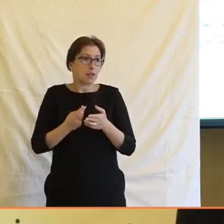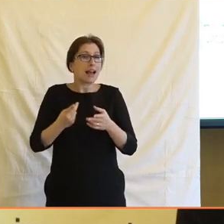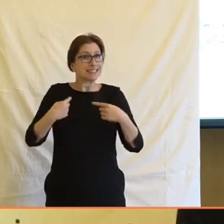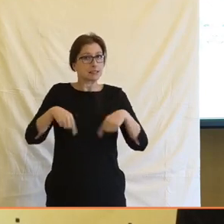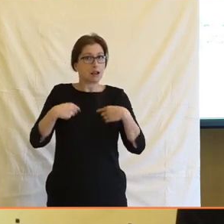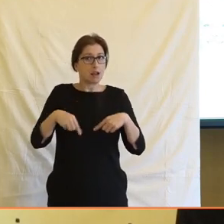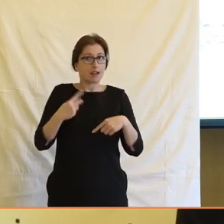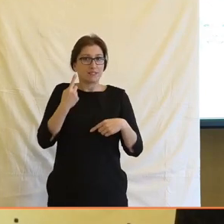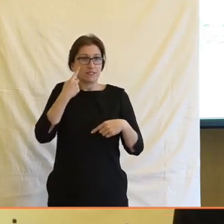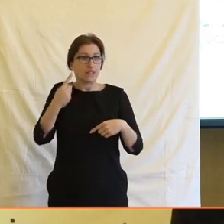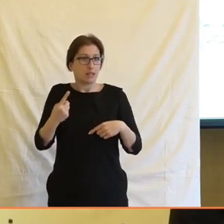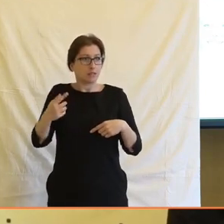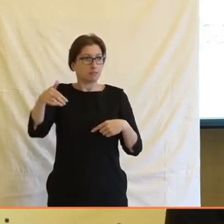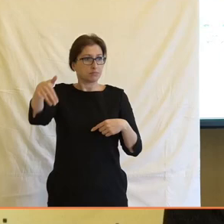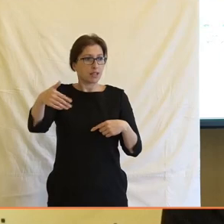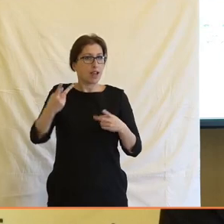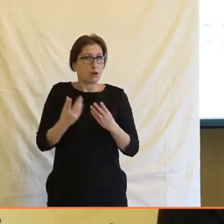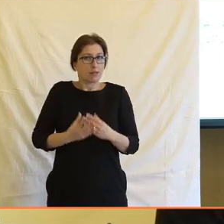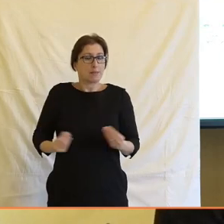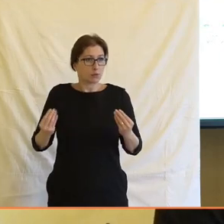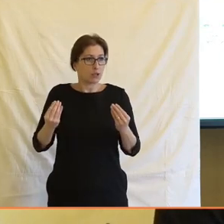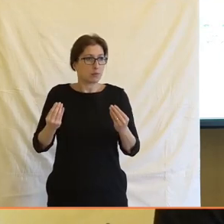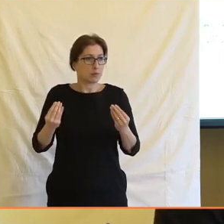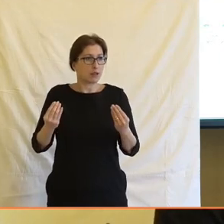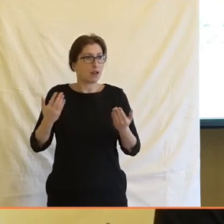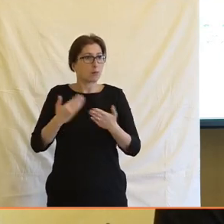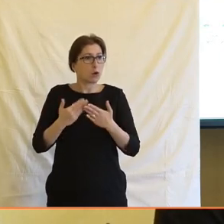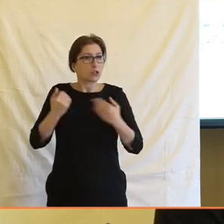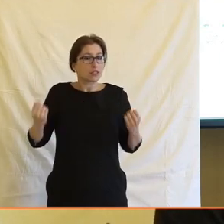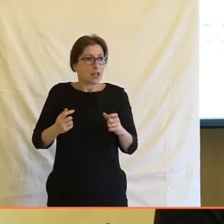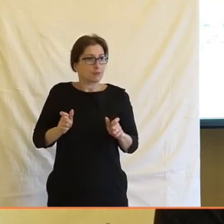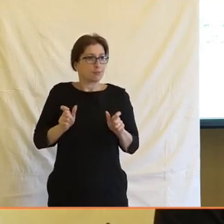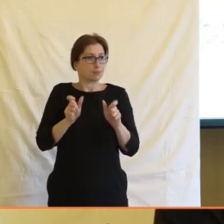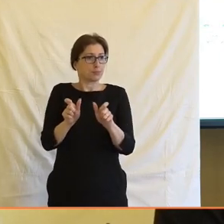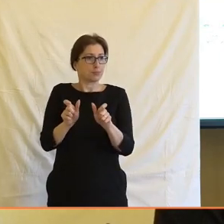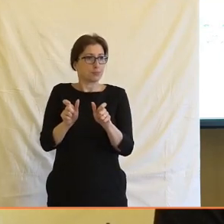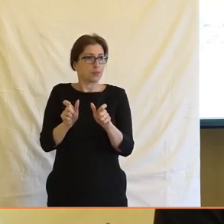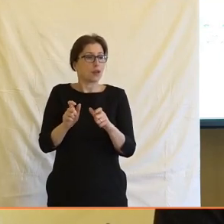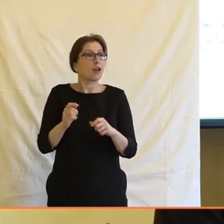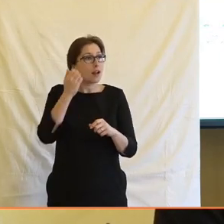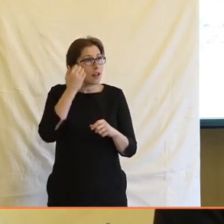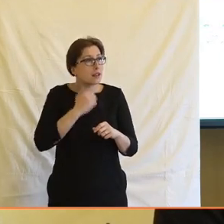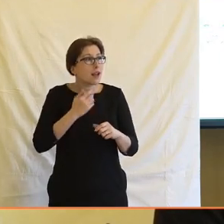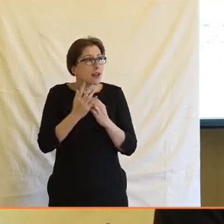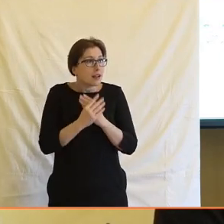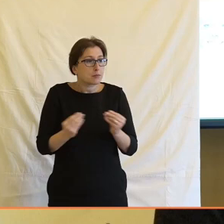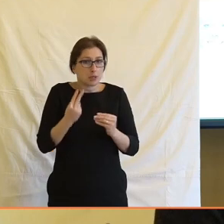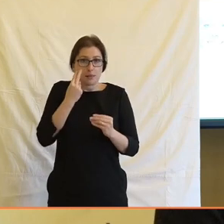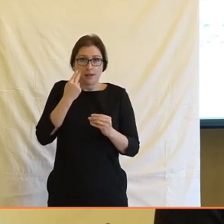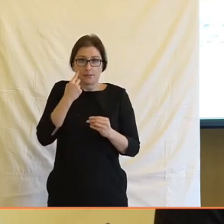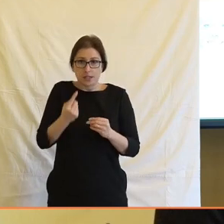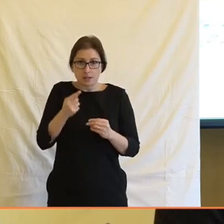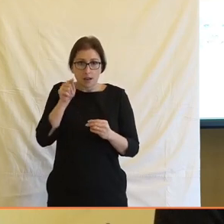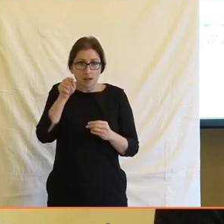strach, o něco, co je nepříjemné vidět, pro některé lidi je to nepříjemné to vidět, a